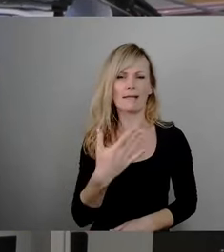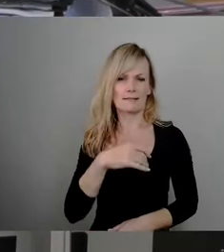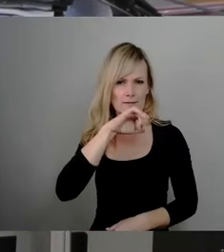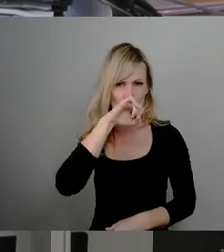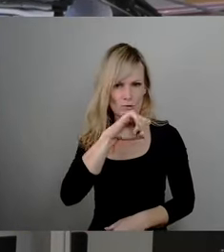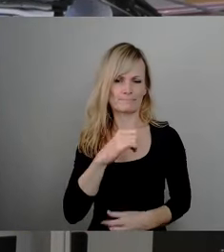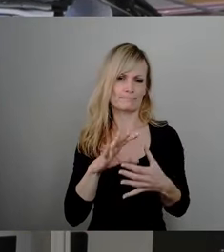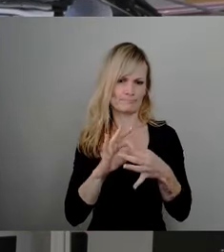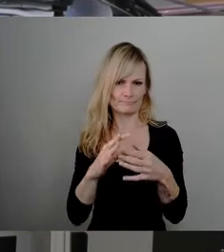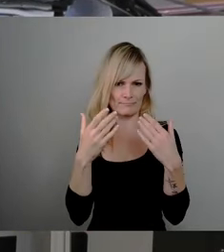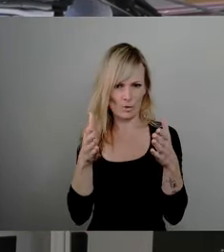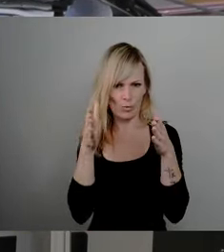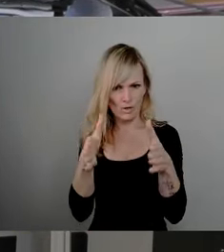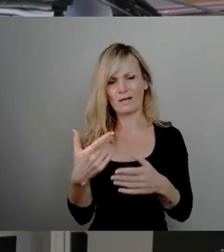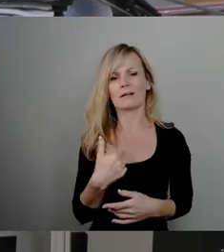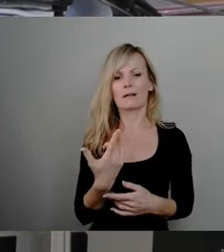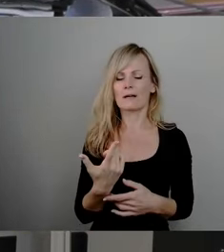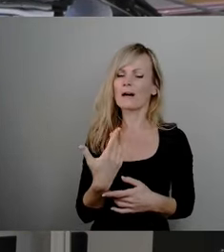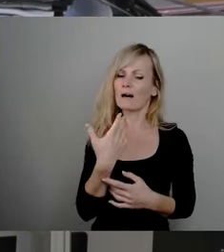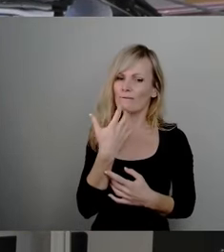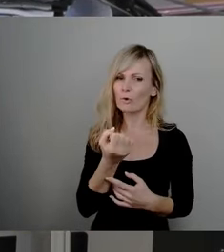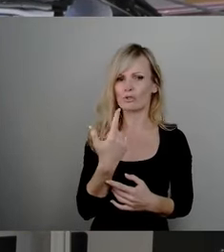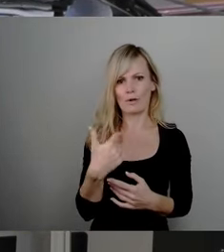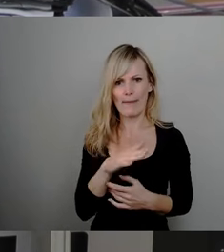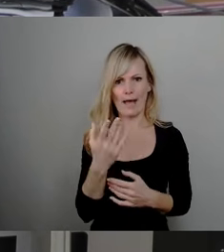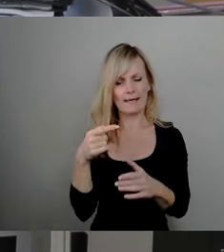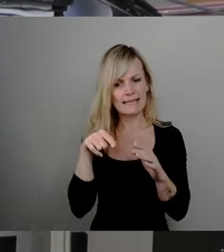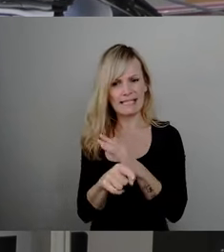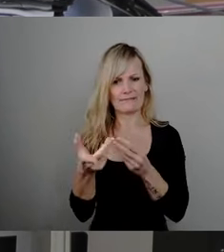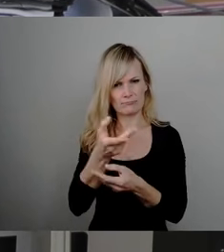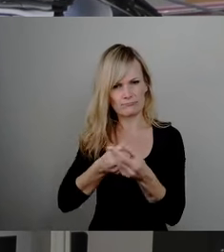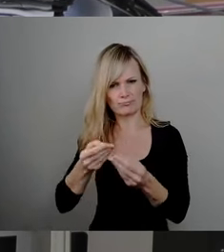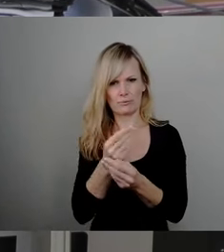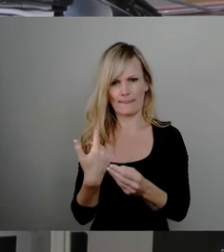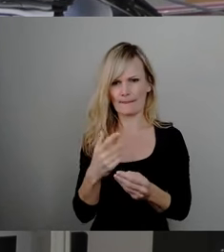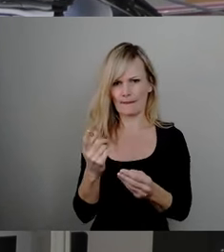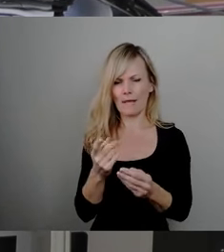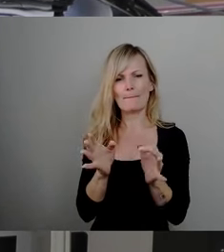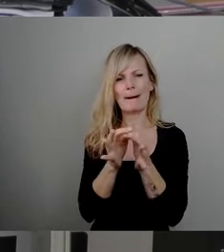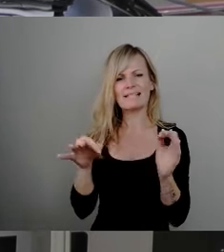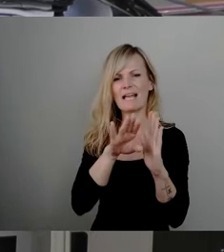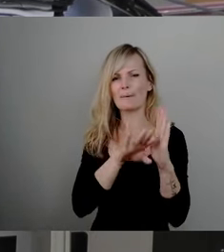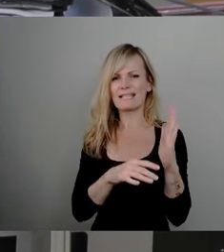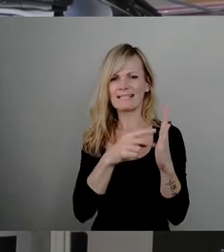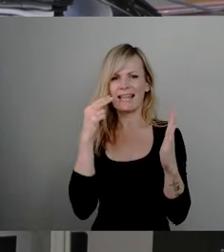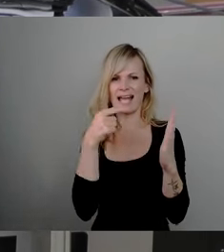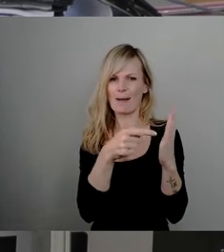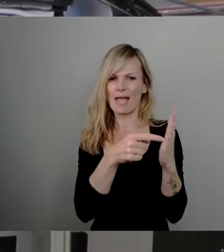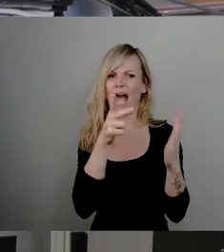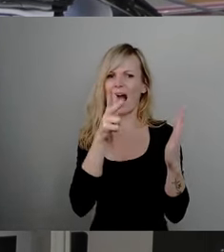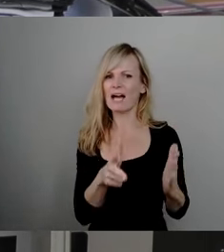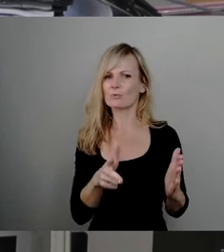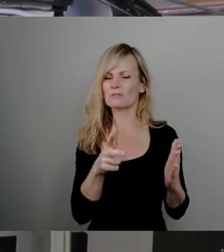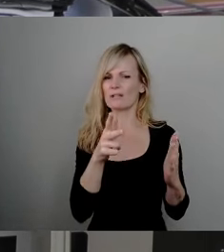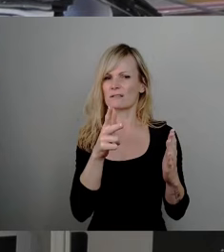agieren werden, denn ich habe mir natürlich in der Maßnahmenliste 814 das sehr genau angeguckt und dort steht nur ein grundhafter